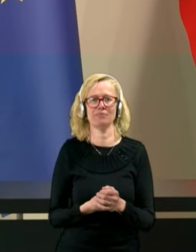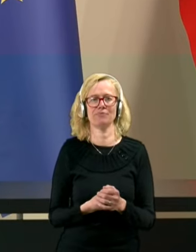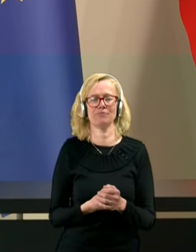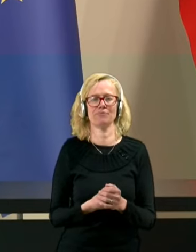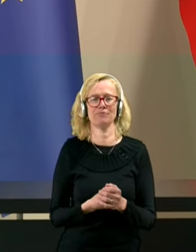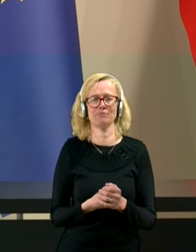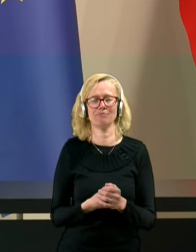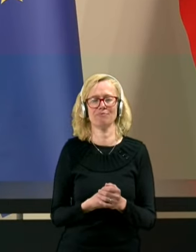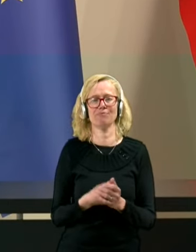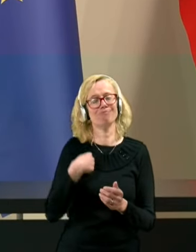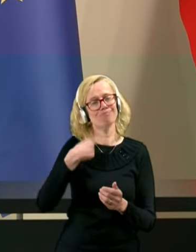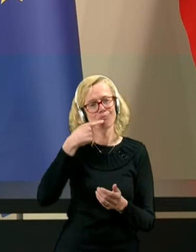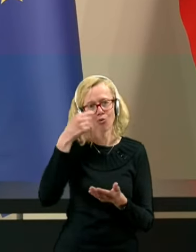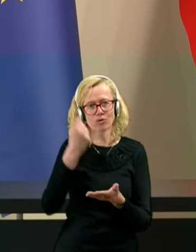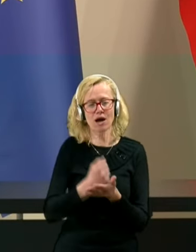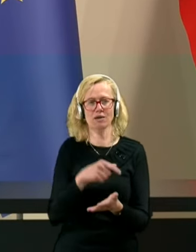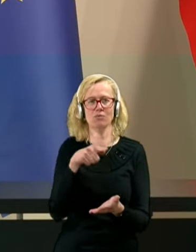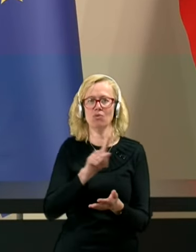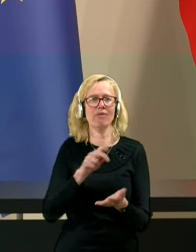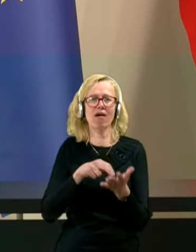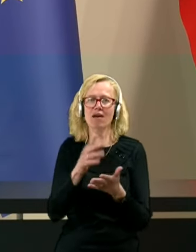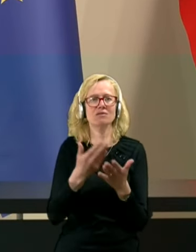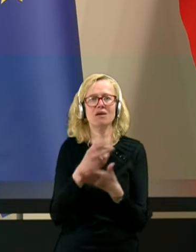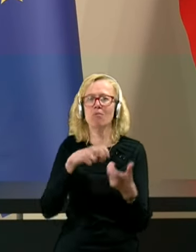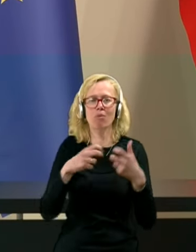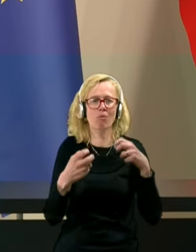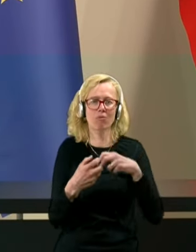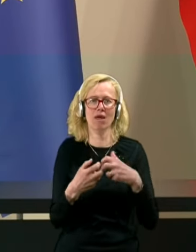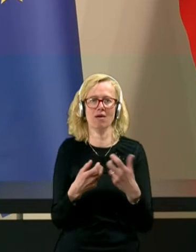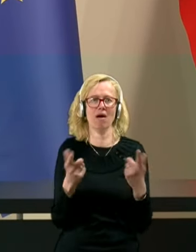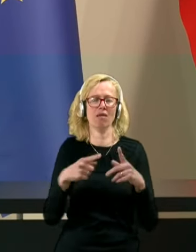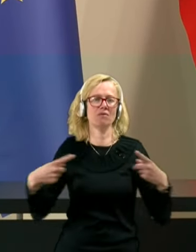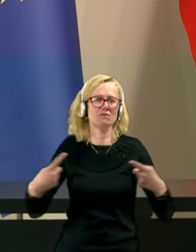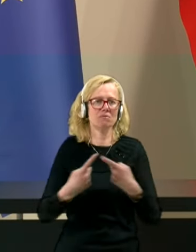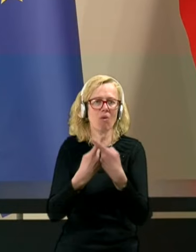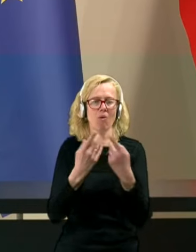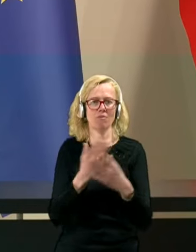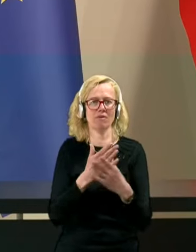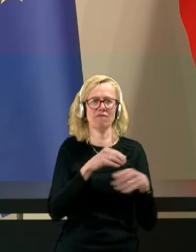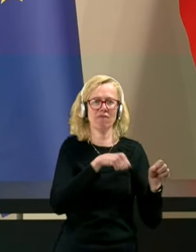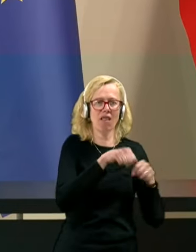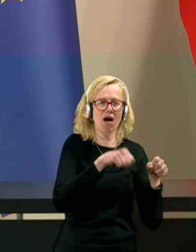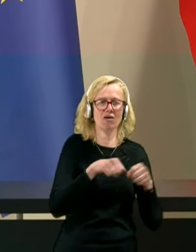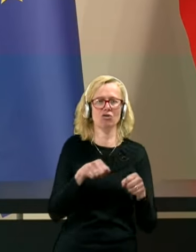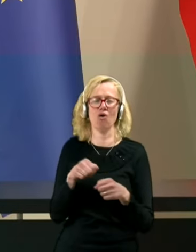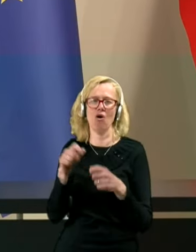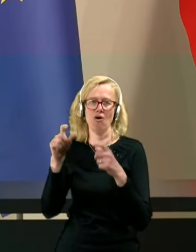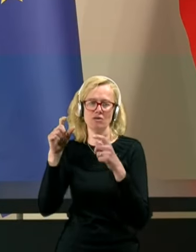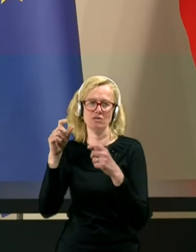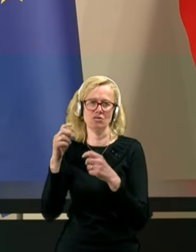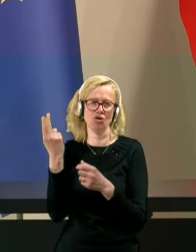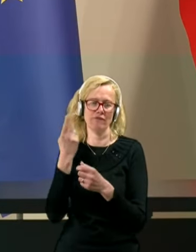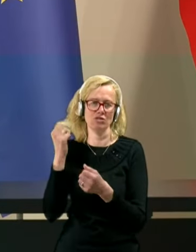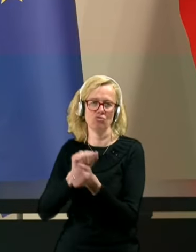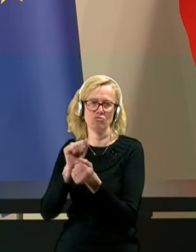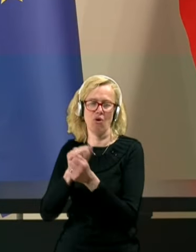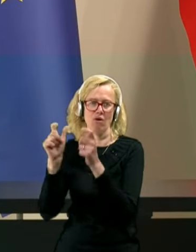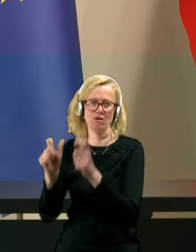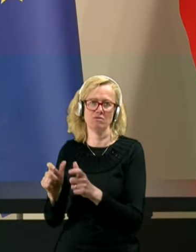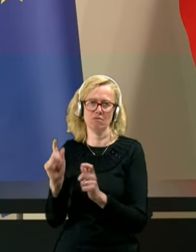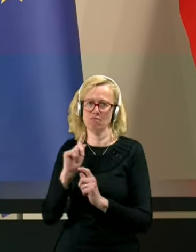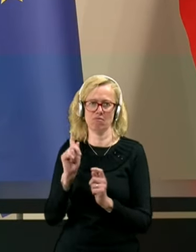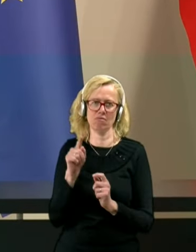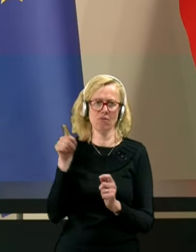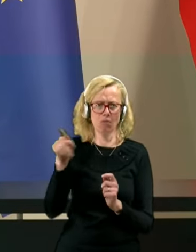In povdarjam, da tukaj ne gre za problem ali pa za kak spormed vlado in Slovensko tiskovno agencijo, tam je mnogo